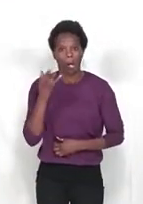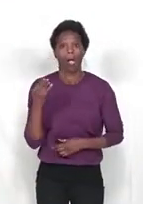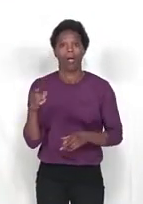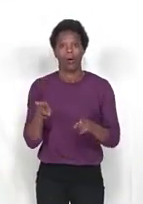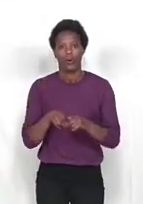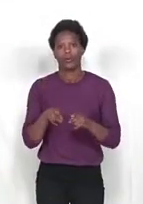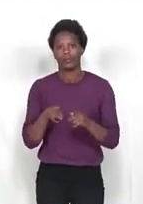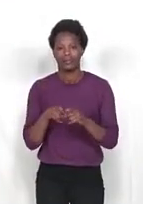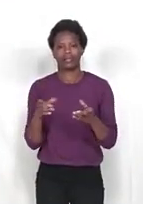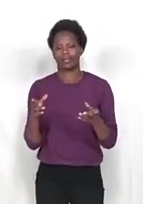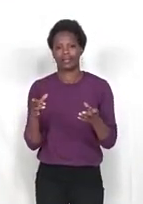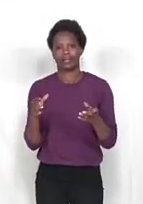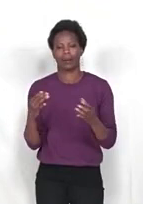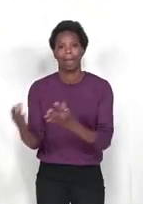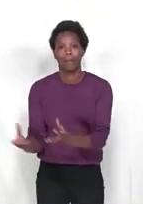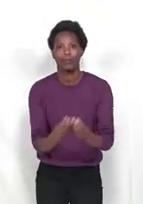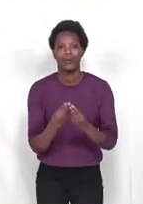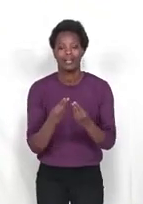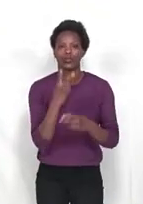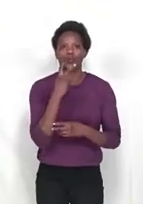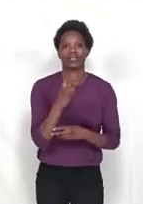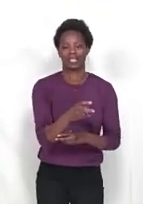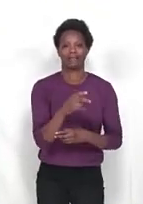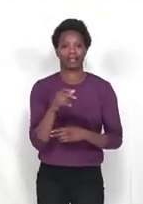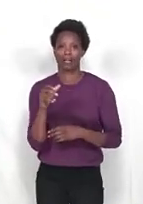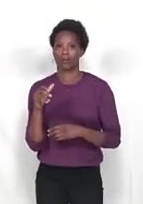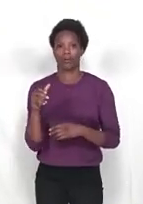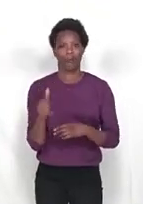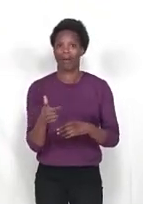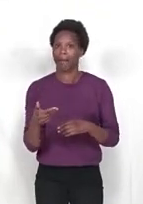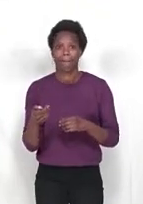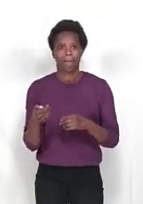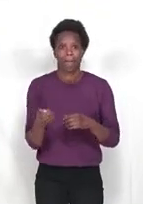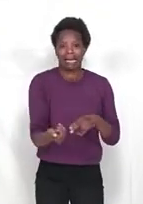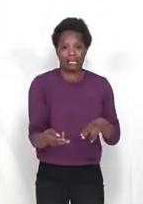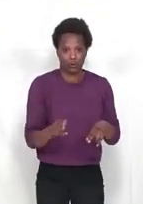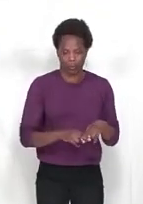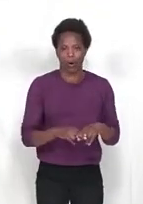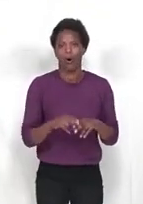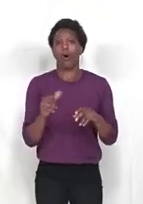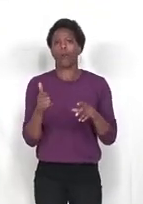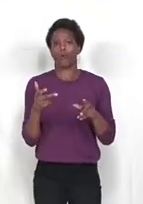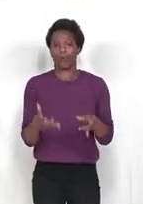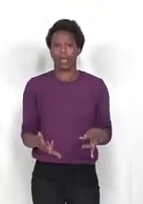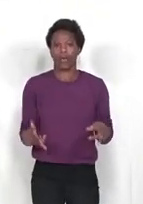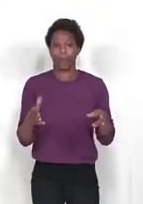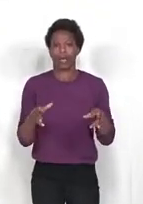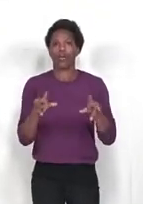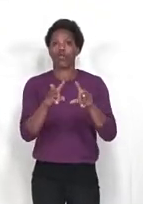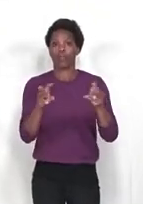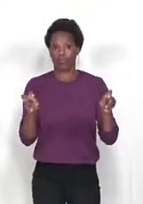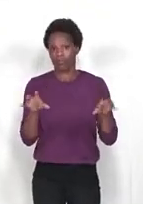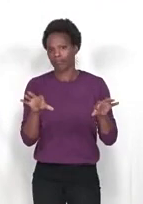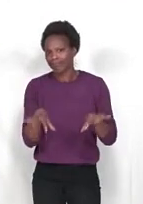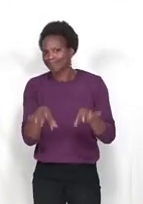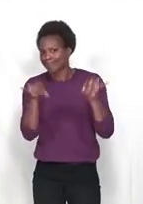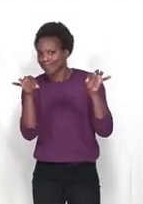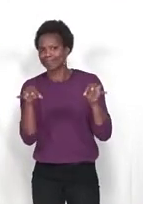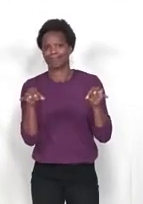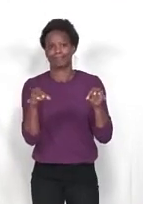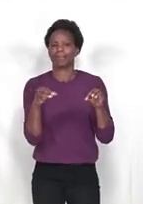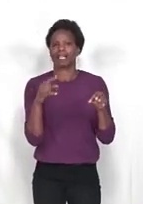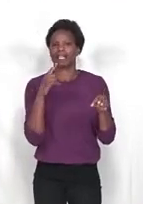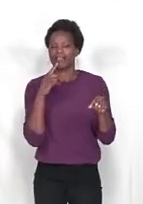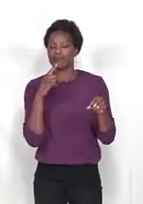première ligne d'un conflit meurtrier. Si une première trêve a pu être observée pendant la semaine du 24 au 30 novembre permettant la libération de 110